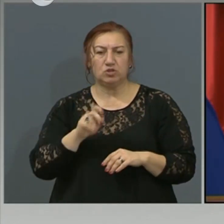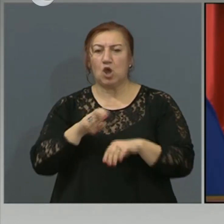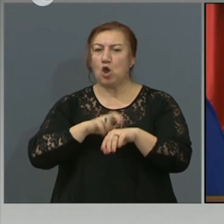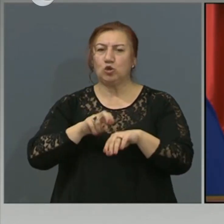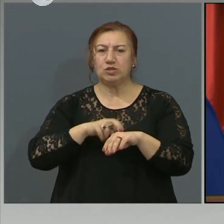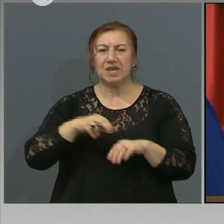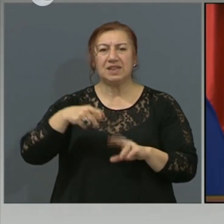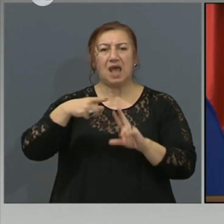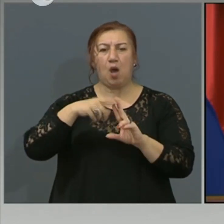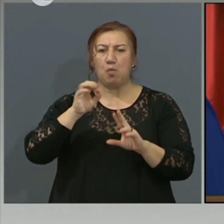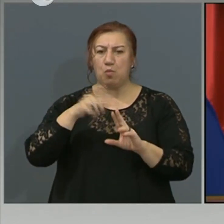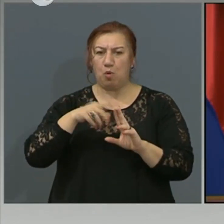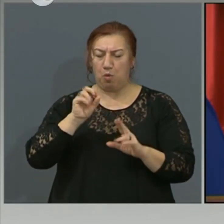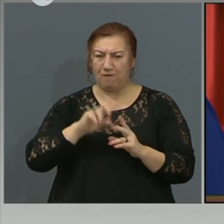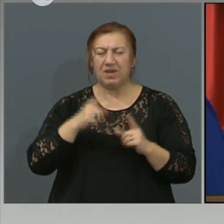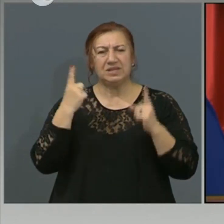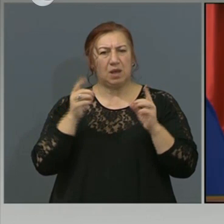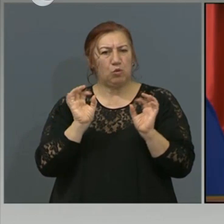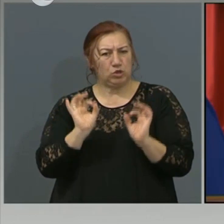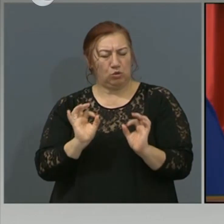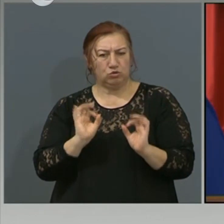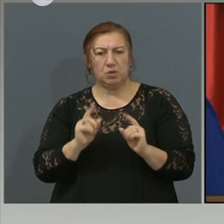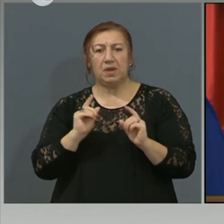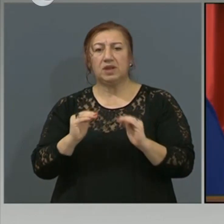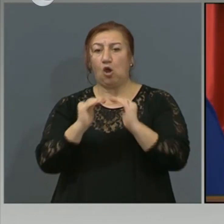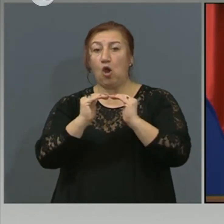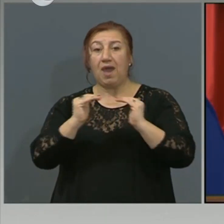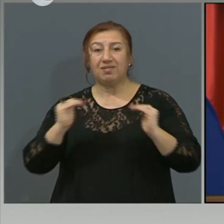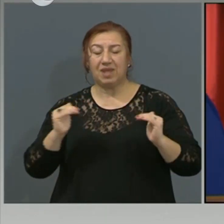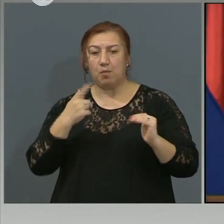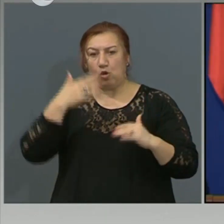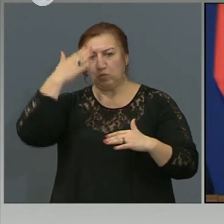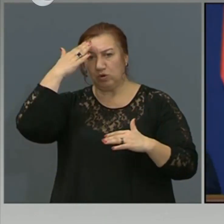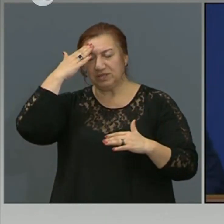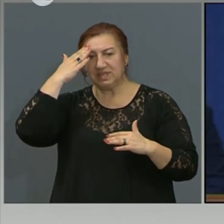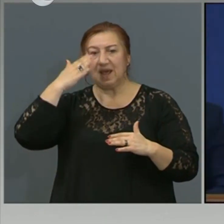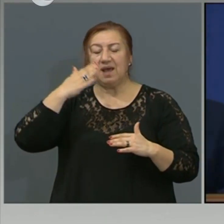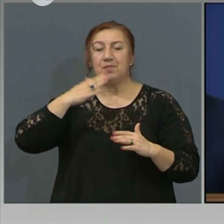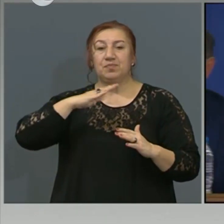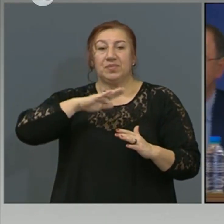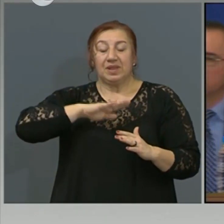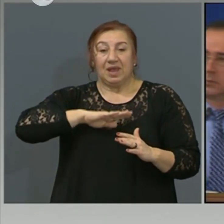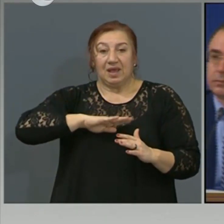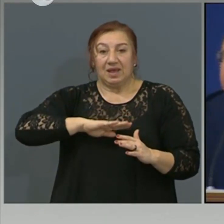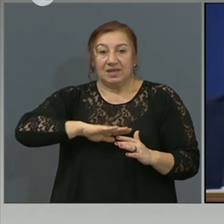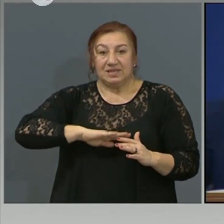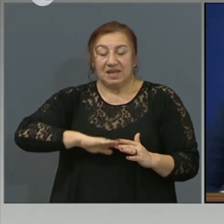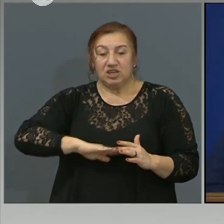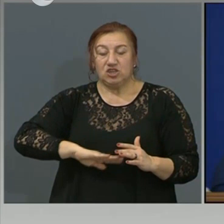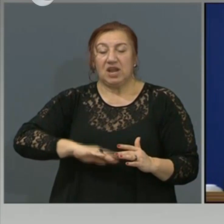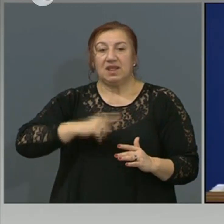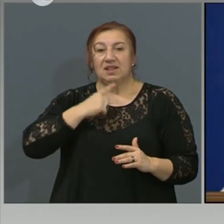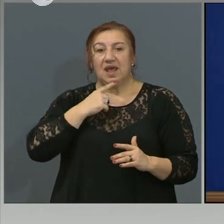уточниме само, ако е възможно, на кой етап от болестта за нижената сатурация е белег за нейното